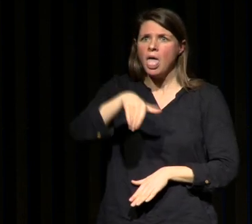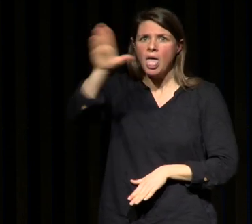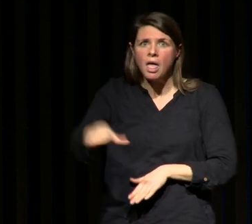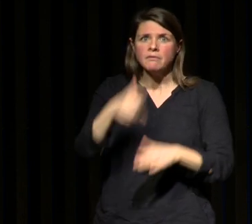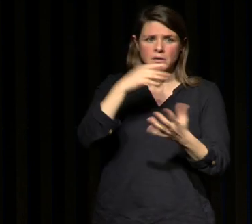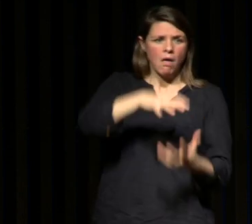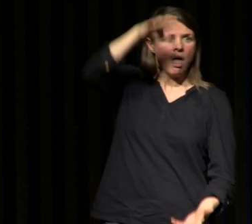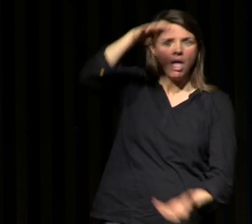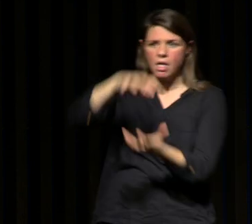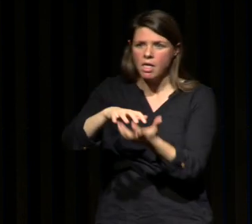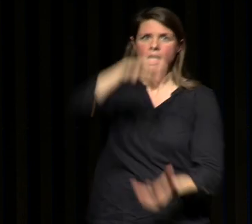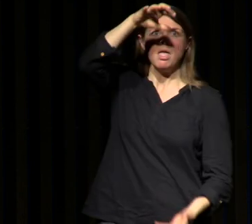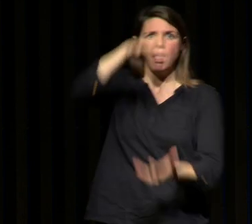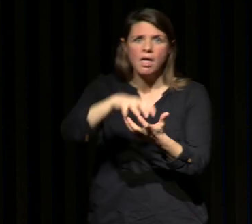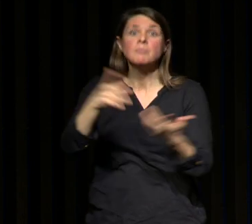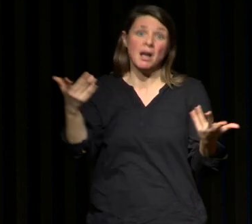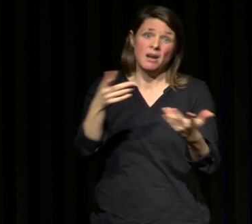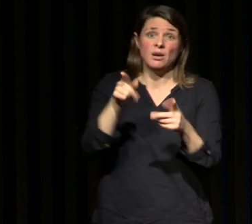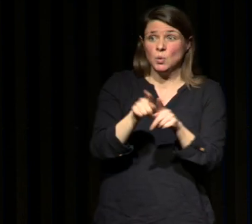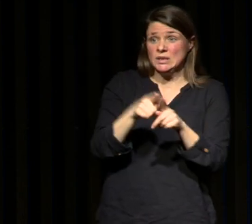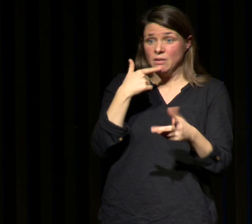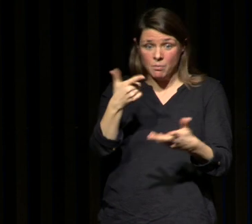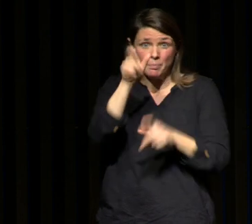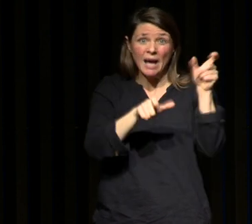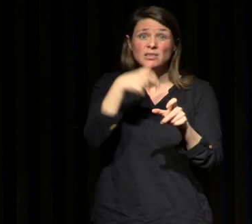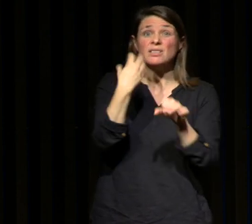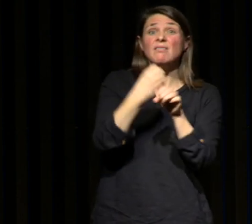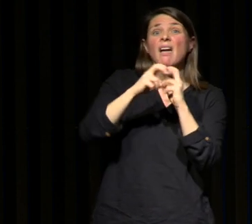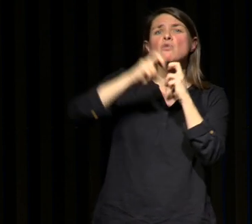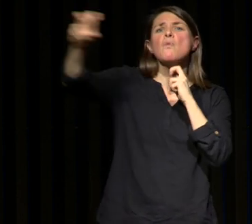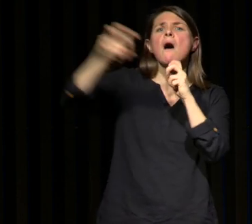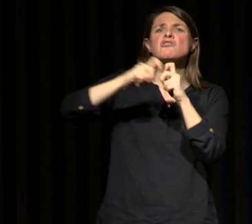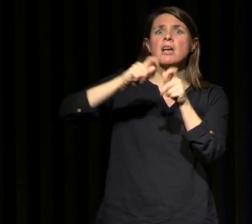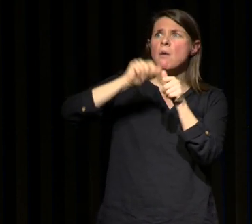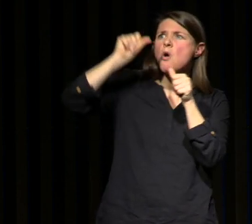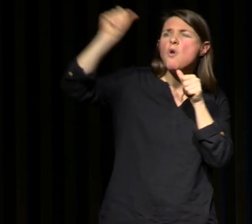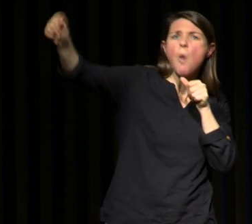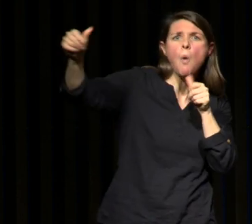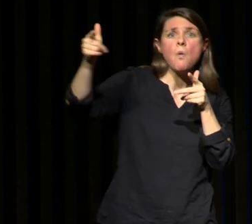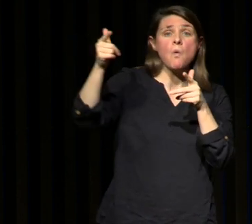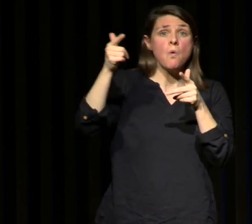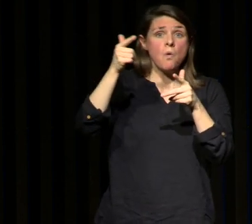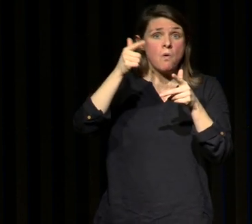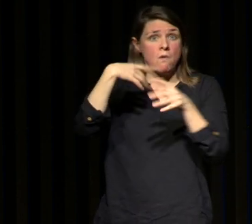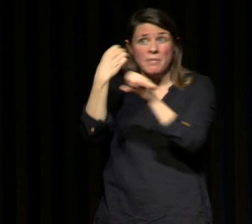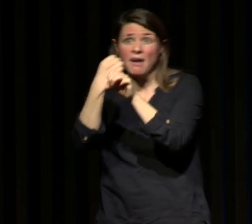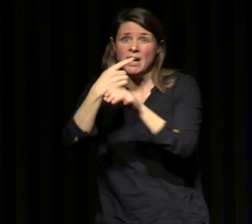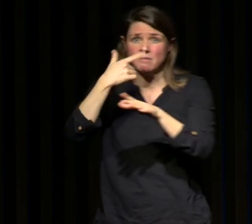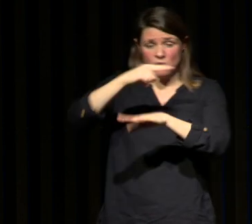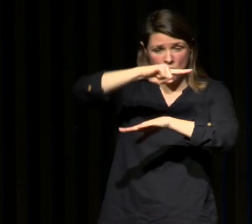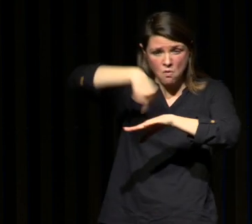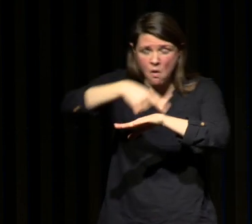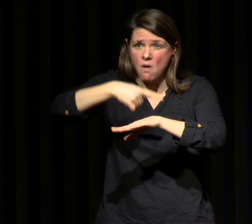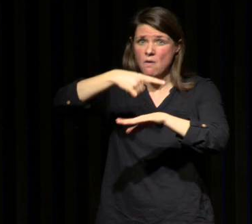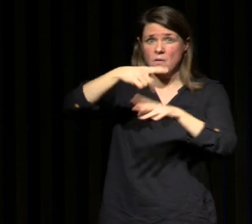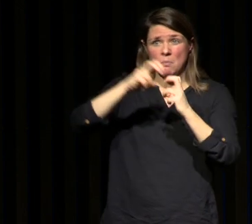amplitude horaire en particulier il des gens qui ont des durées de trajet pour aller au travail qui sont très longues donc qui rajoutent en plus de l'horaire d'embauche une durée de